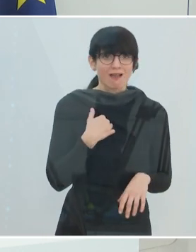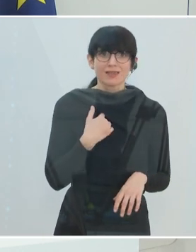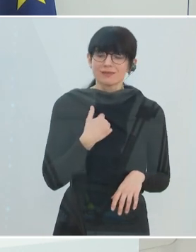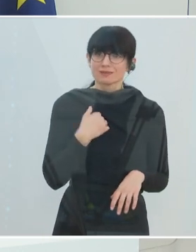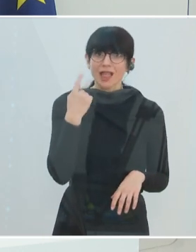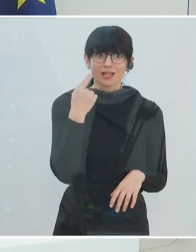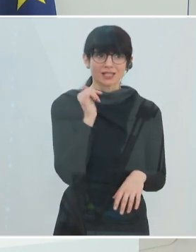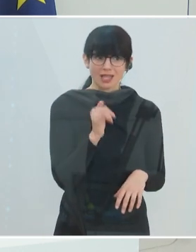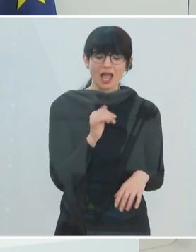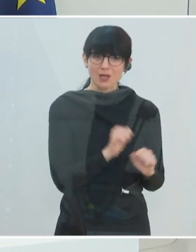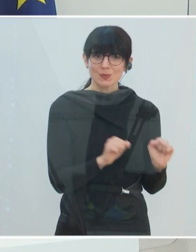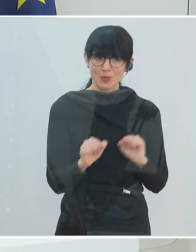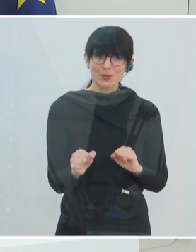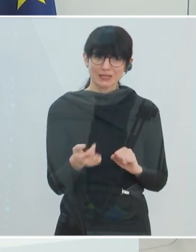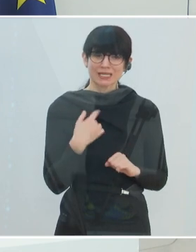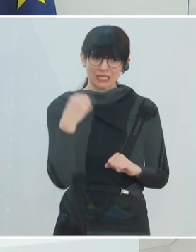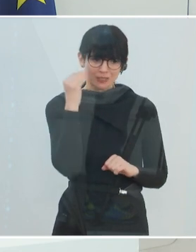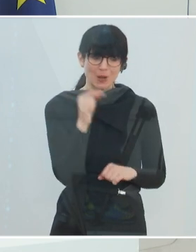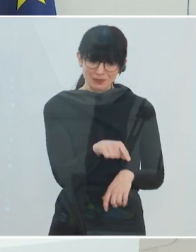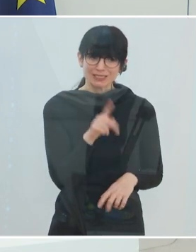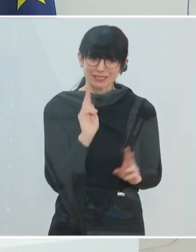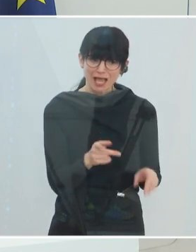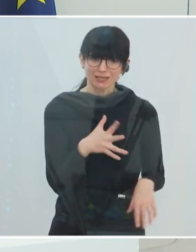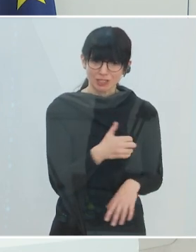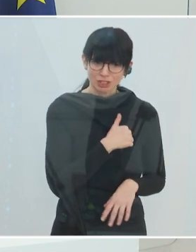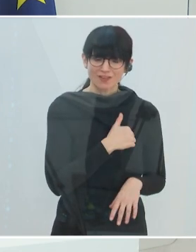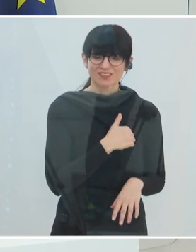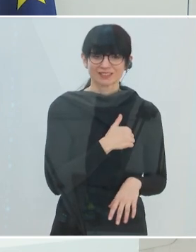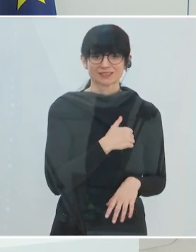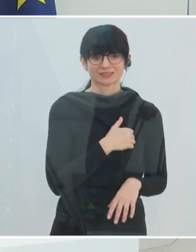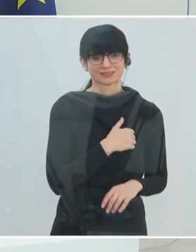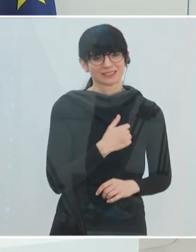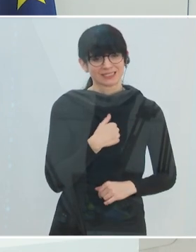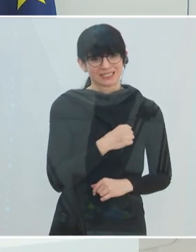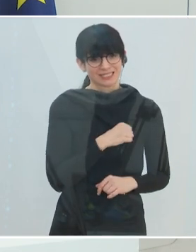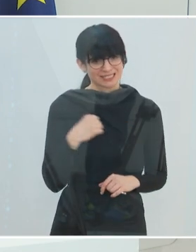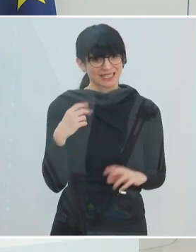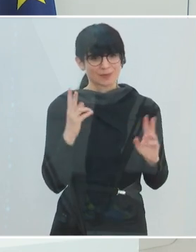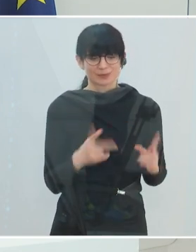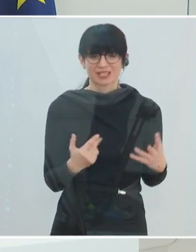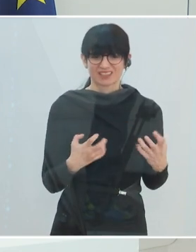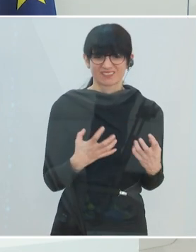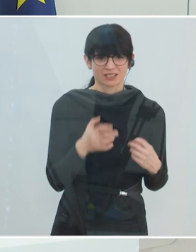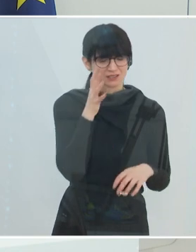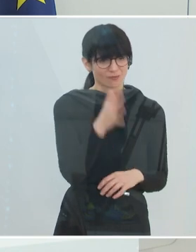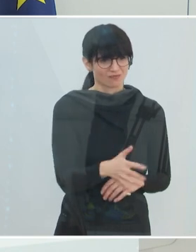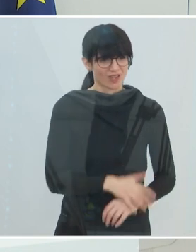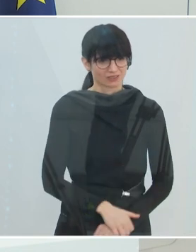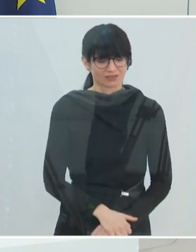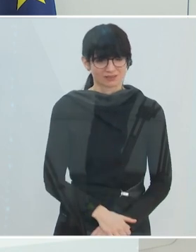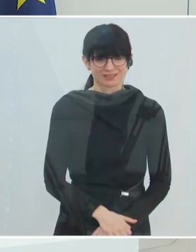ich also glaube, das kann ich schaffen, ich selbst kann wirksam werden, wir haben schon über die